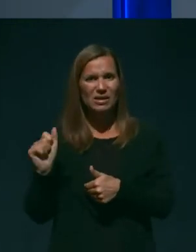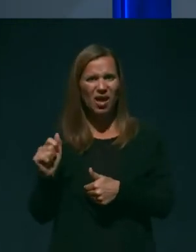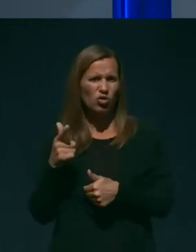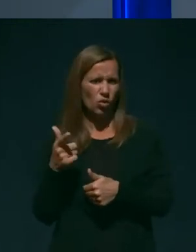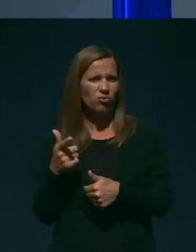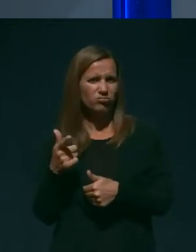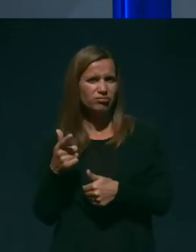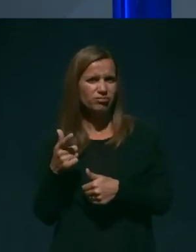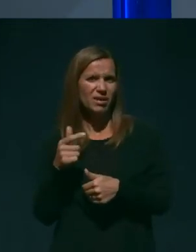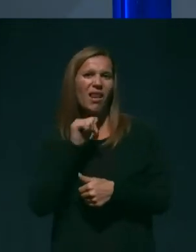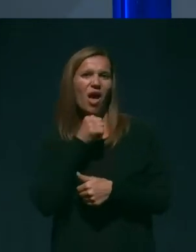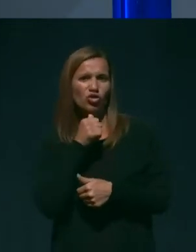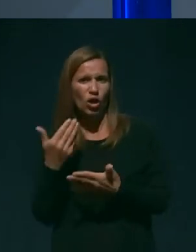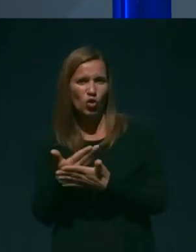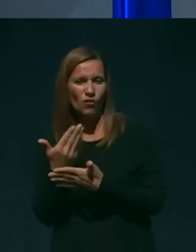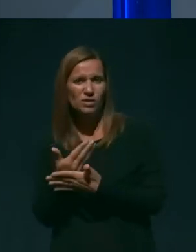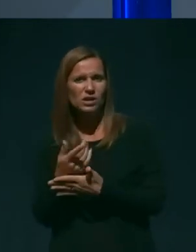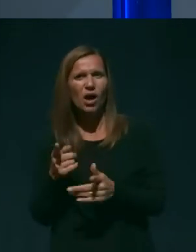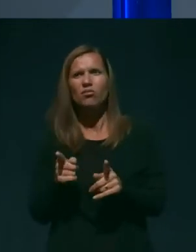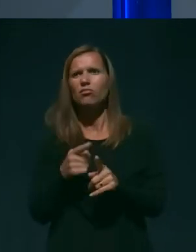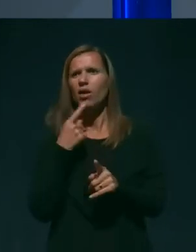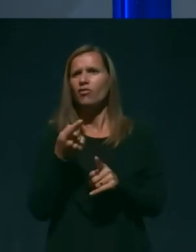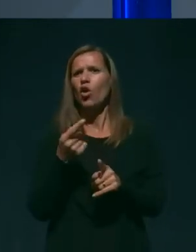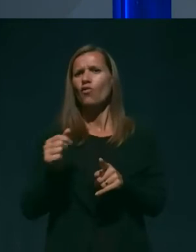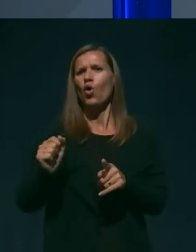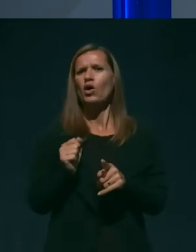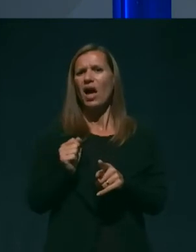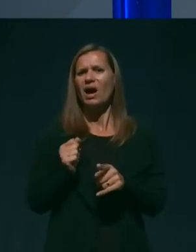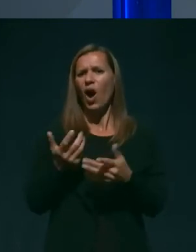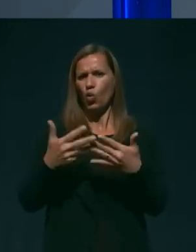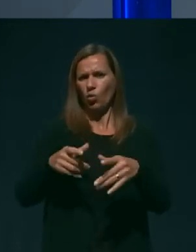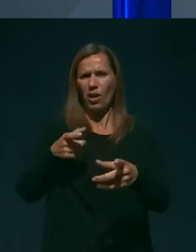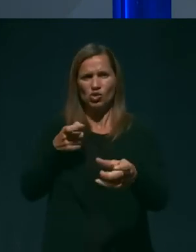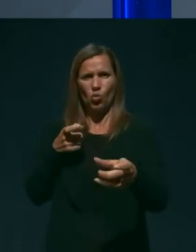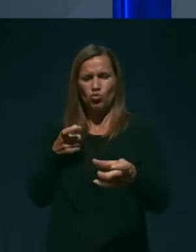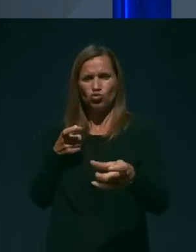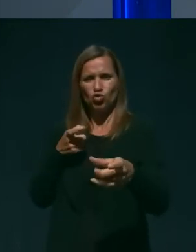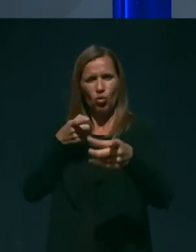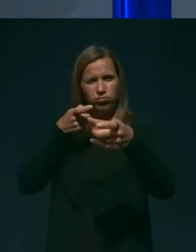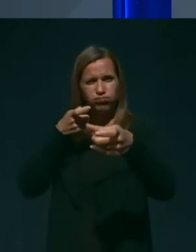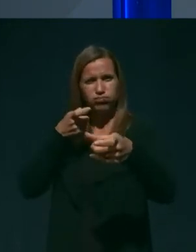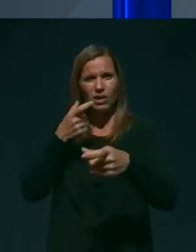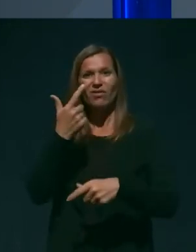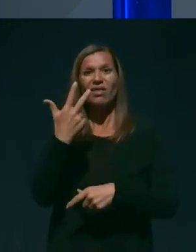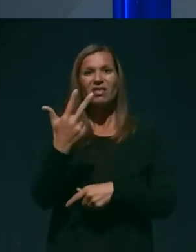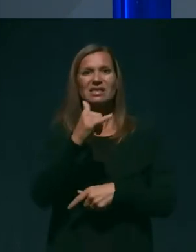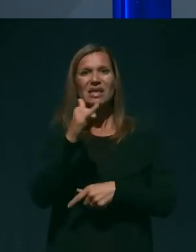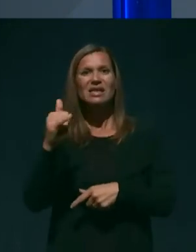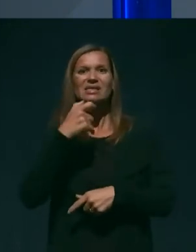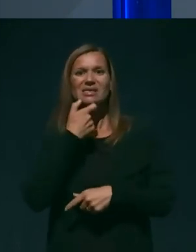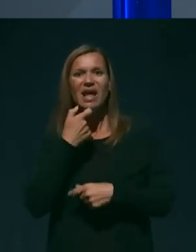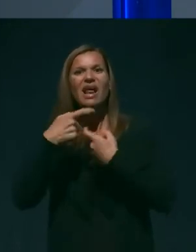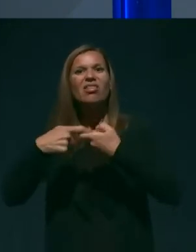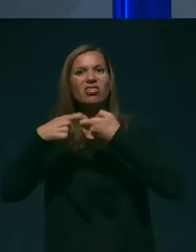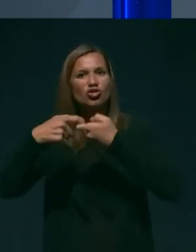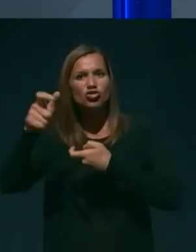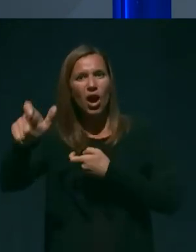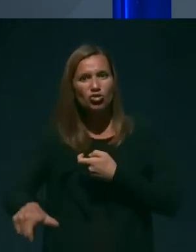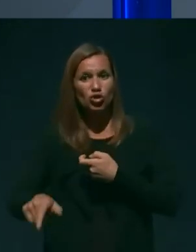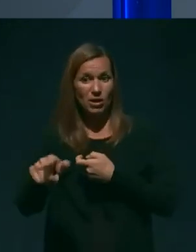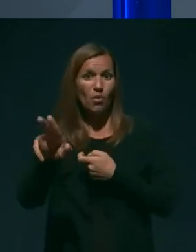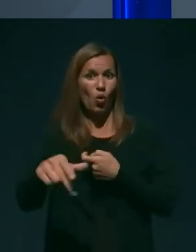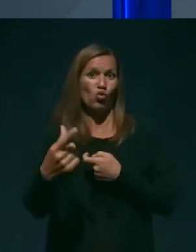ko ne bi vojak z avtomatsko puško meril v 32-letnega tržača na zdvojnim, torej tudi italijanskim državljanstvom.